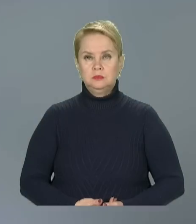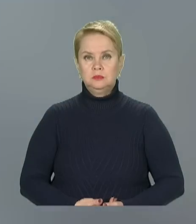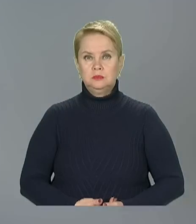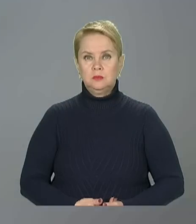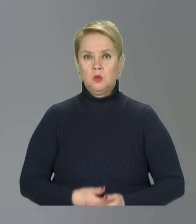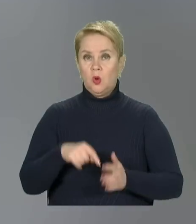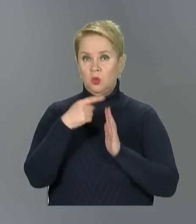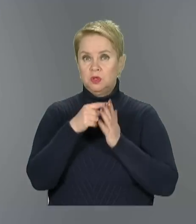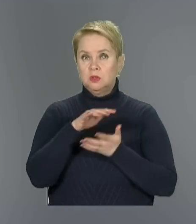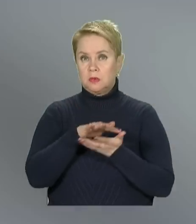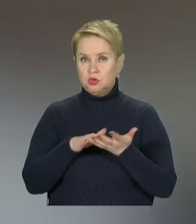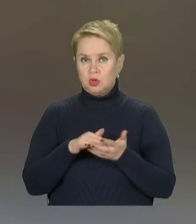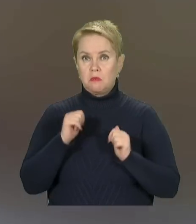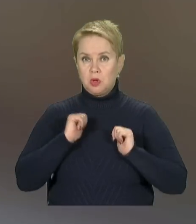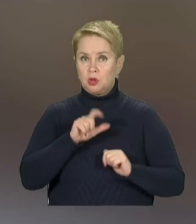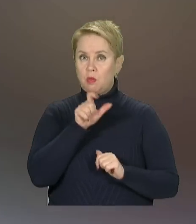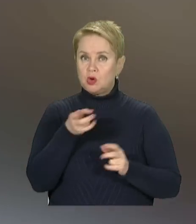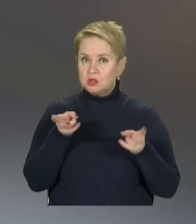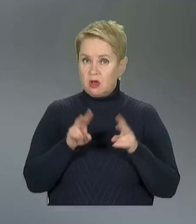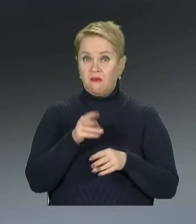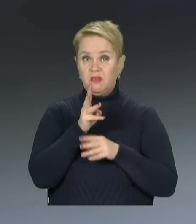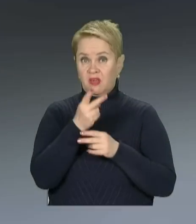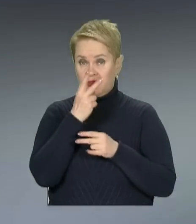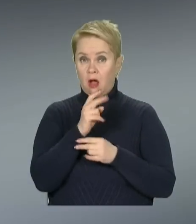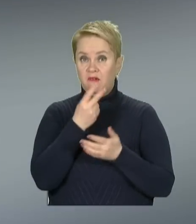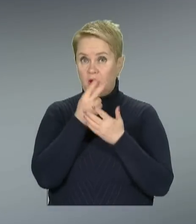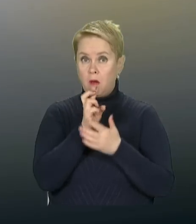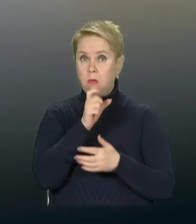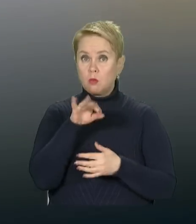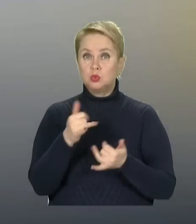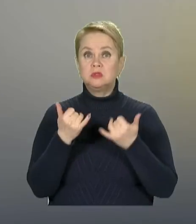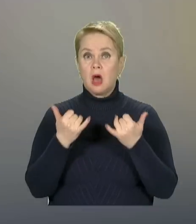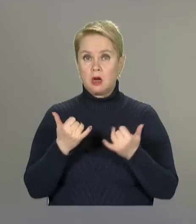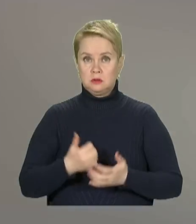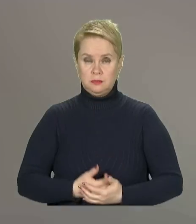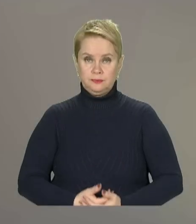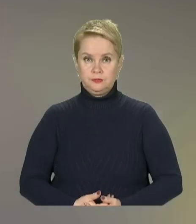У місті й досі лишаються мирні мешканці. Ось відео, як виглядає Бахмут зараз.